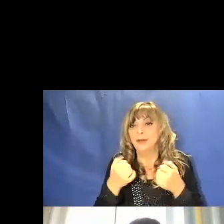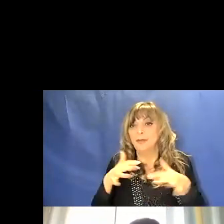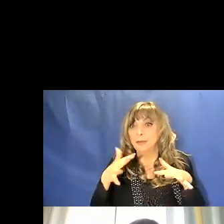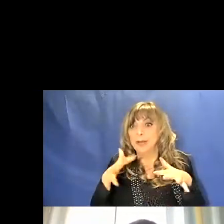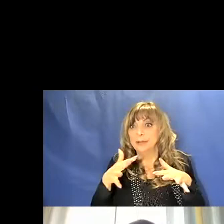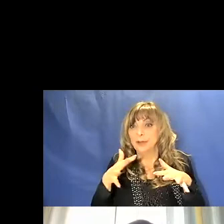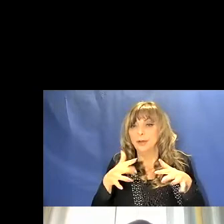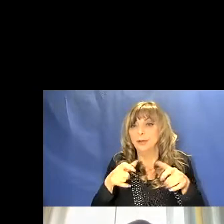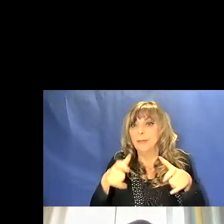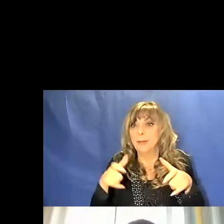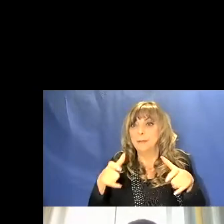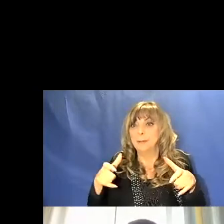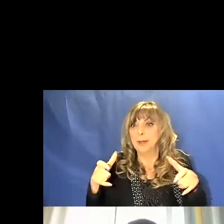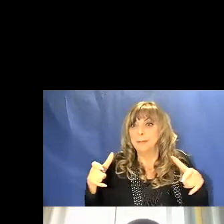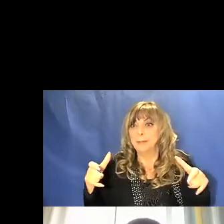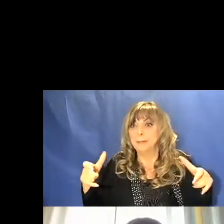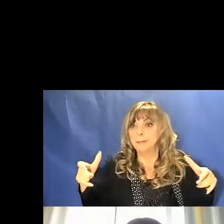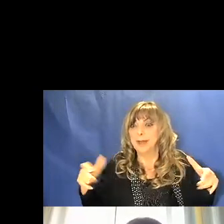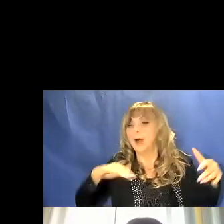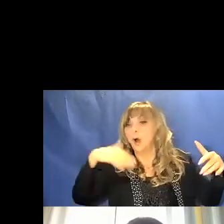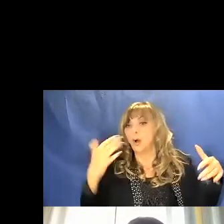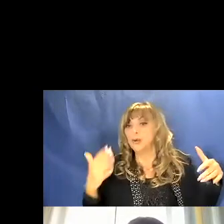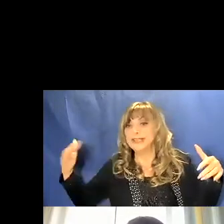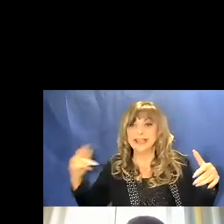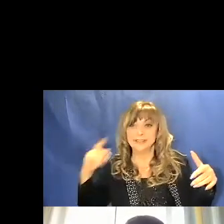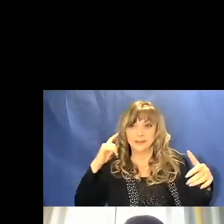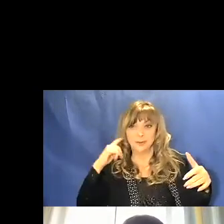propaga dando origine a un'onda sonora.